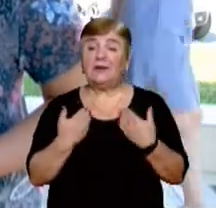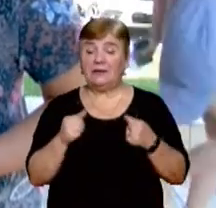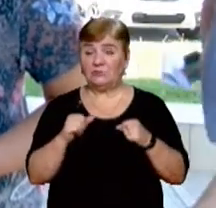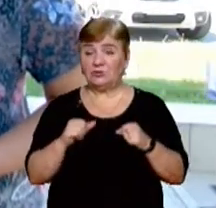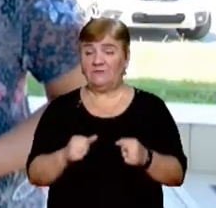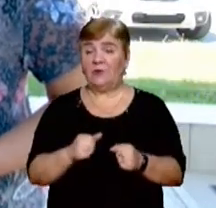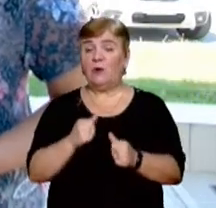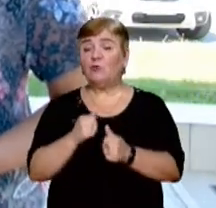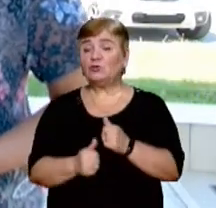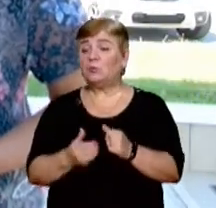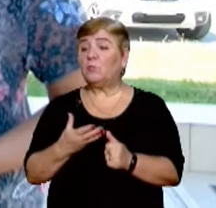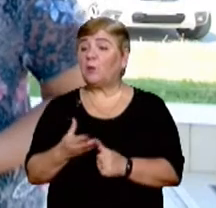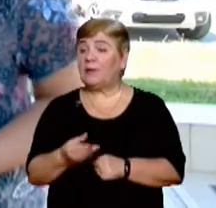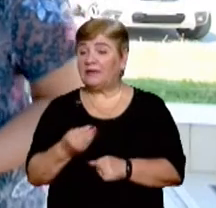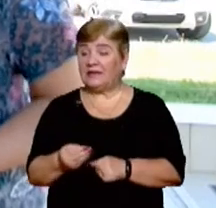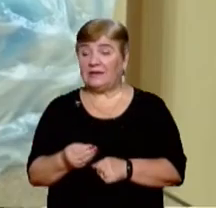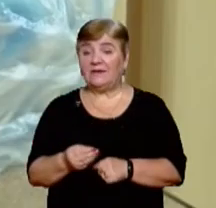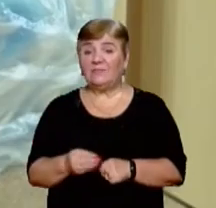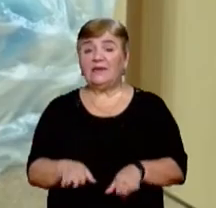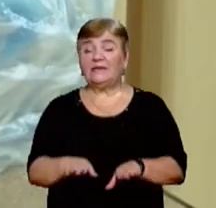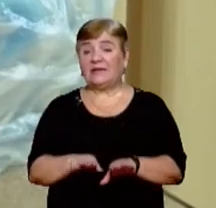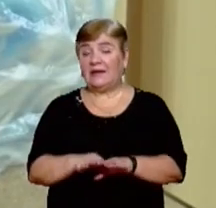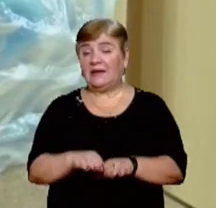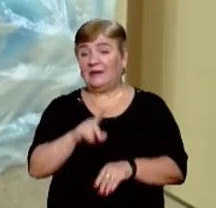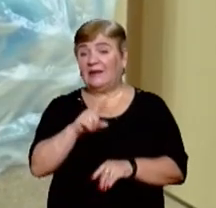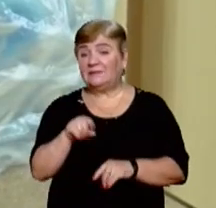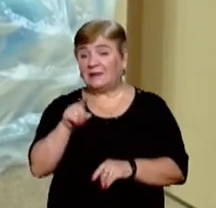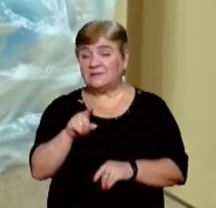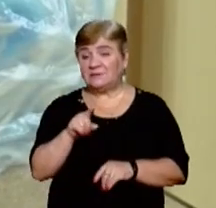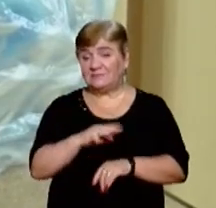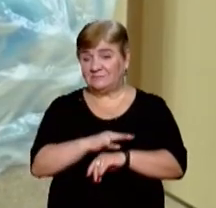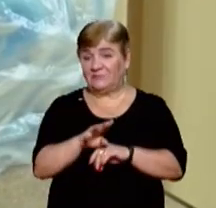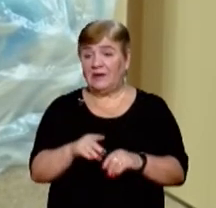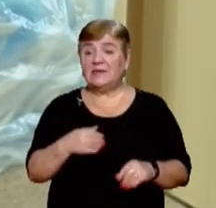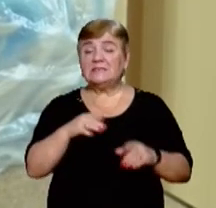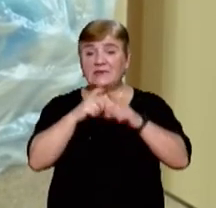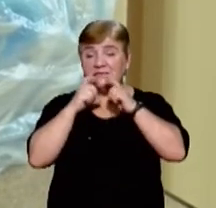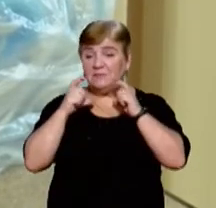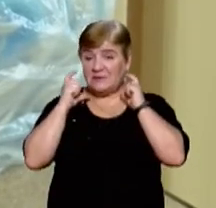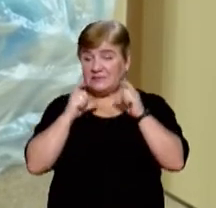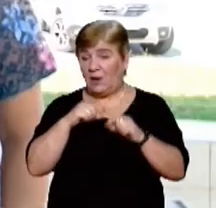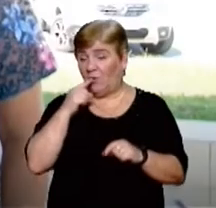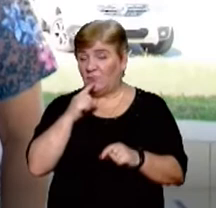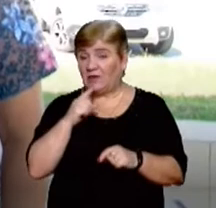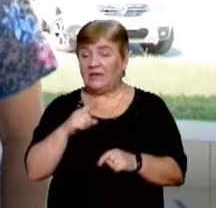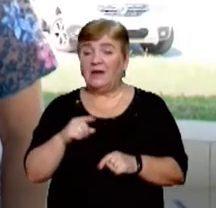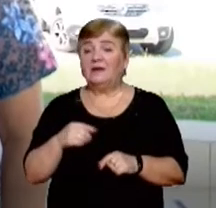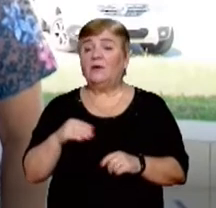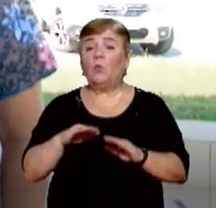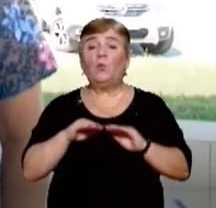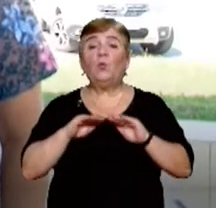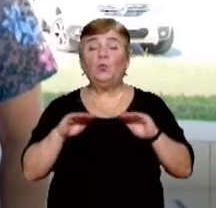проплатити кожному працівникові ПЛР-тест. Для працівників шкіл закупили також захисні маски, розповідає Еріка Янович.